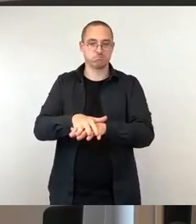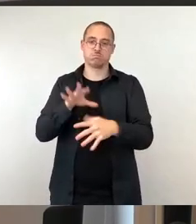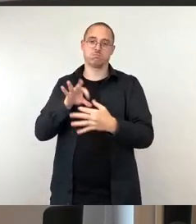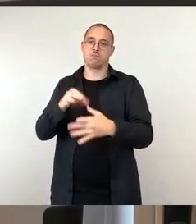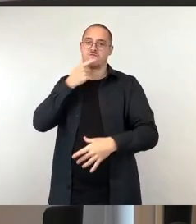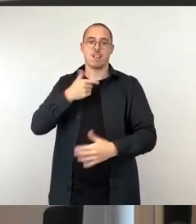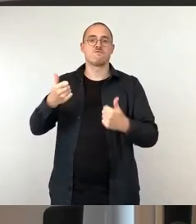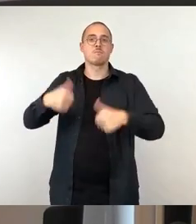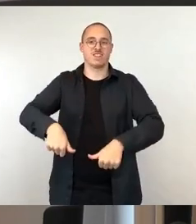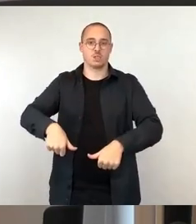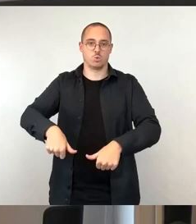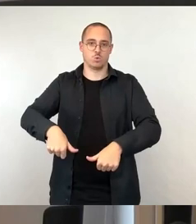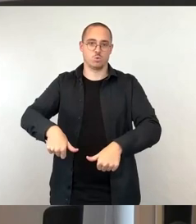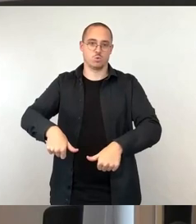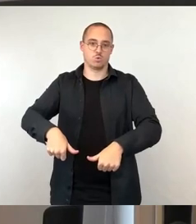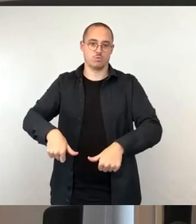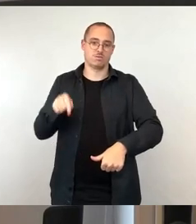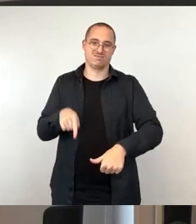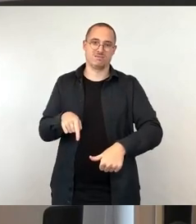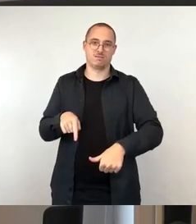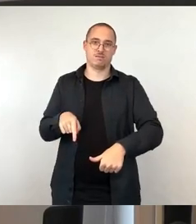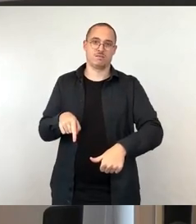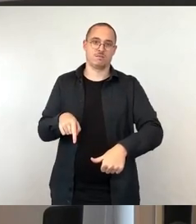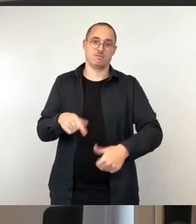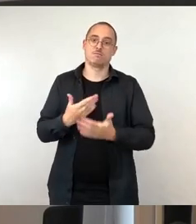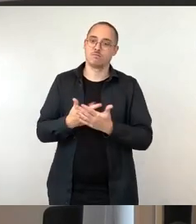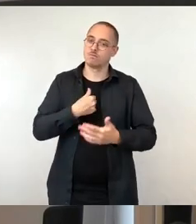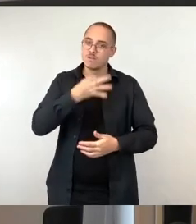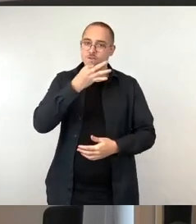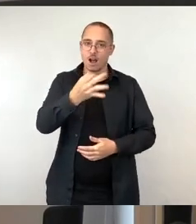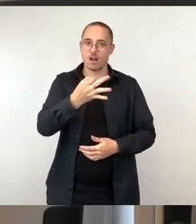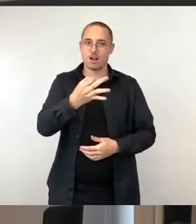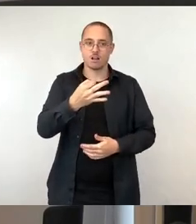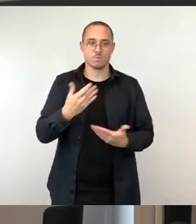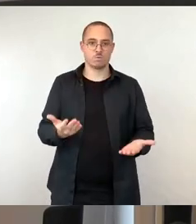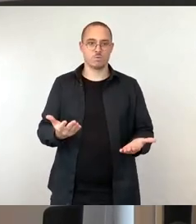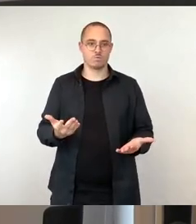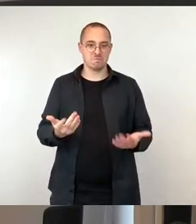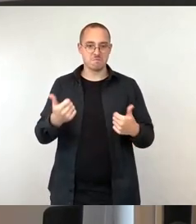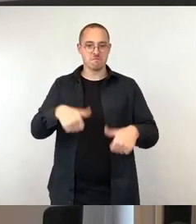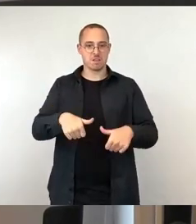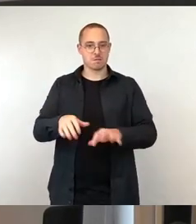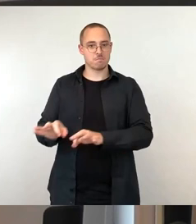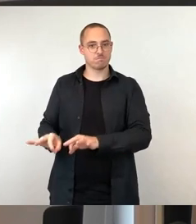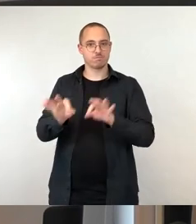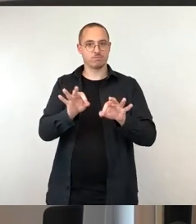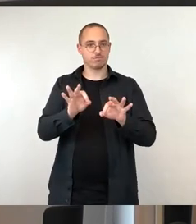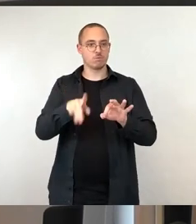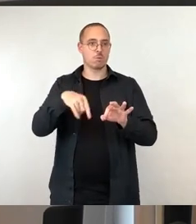ist, was bringt es neben vielleicht einer hämischen Genugtuung?